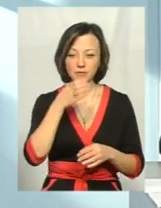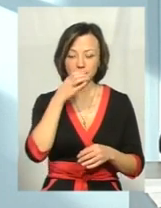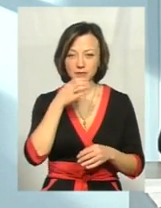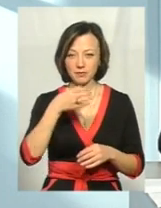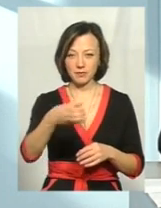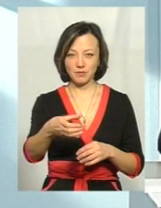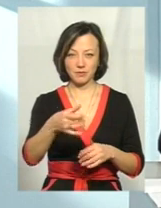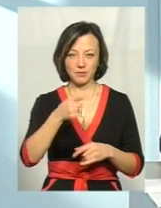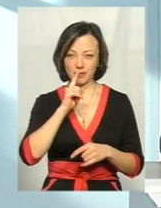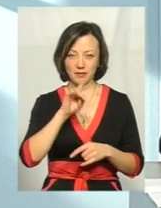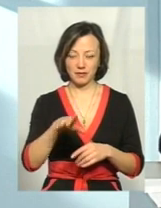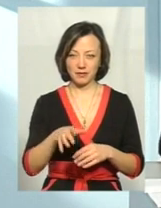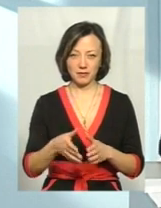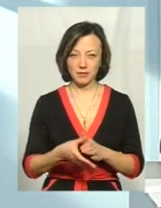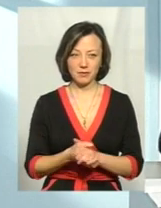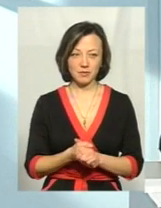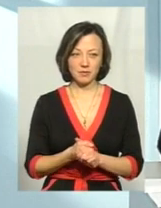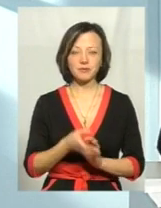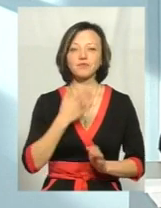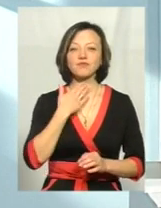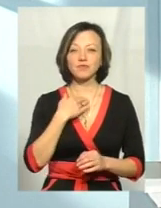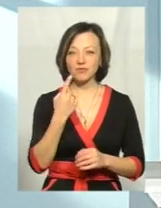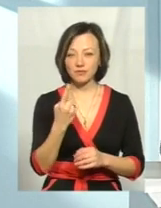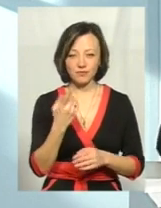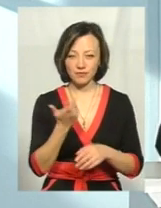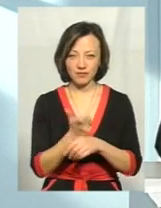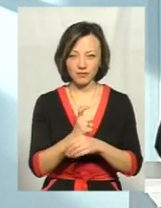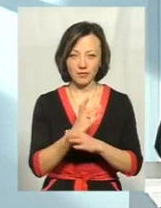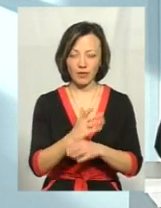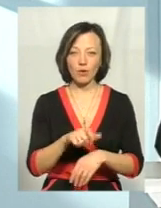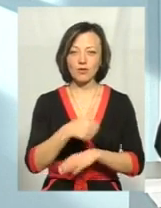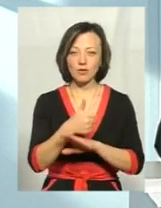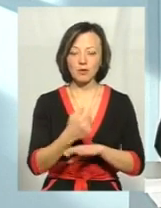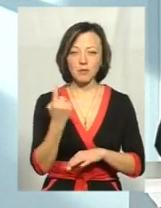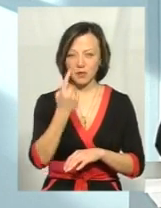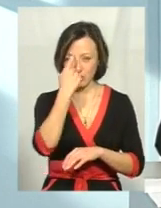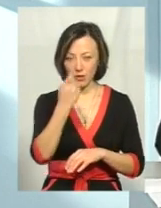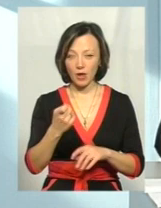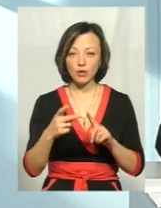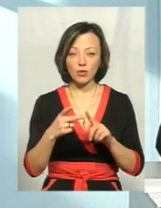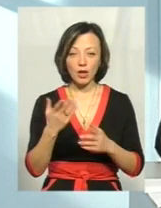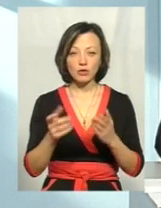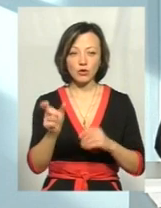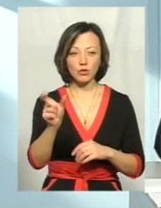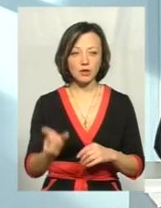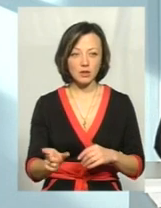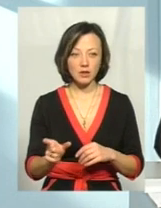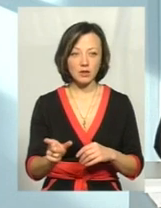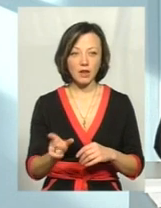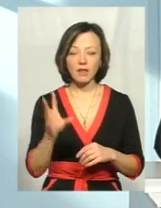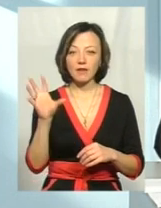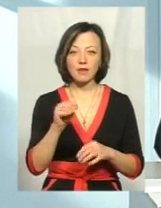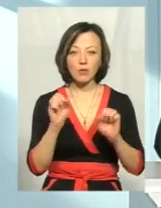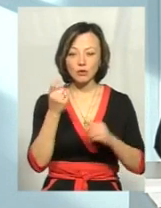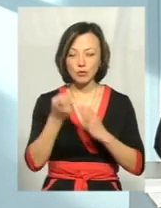вода погана, вона вже і не споживала. Якщо вона один куток зробила, то вона вже і більше не пила. Це саме основний перший момент. Друге, що людина не все